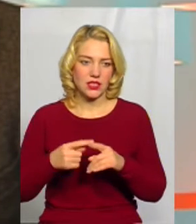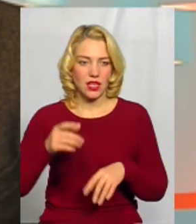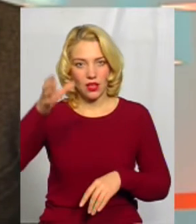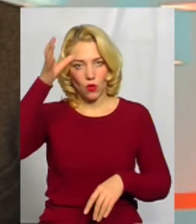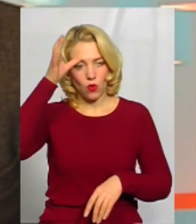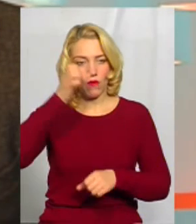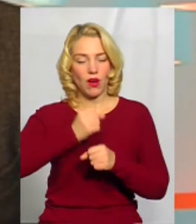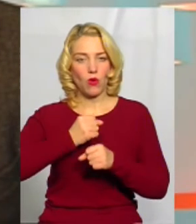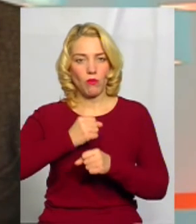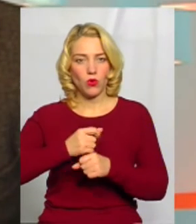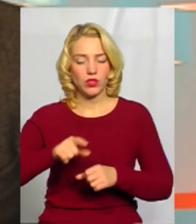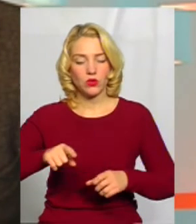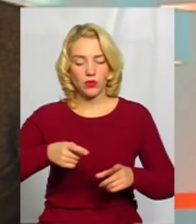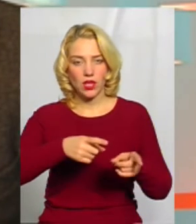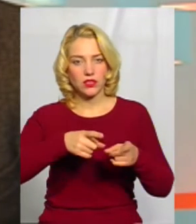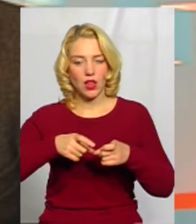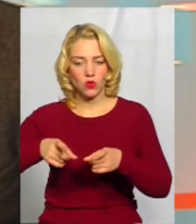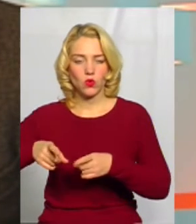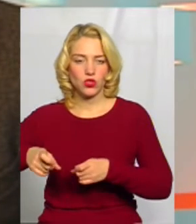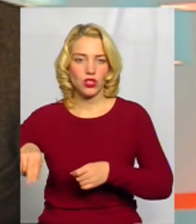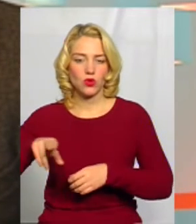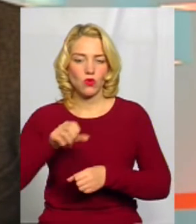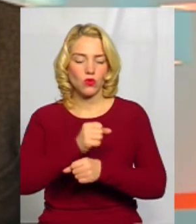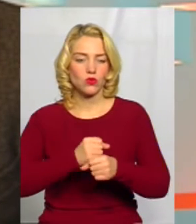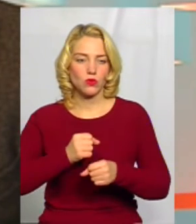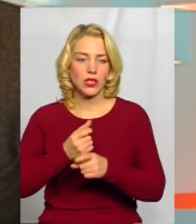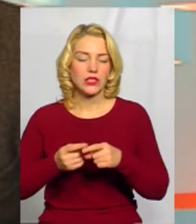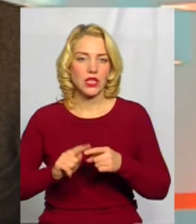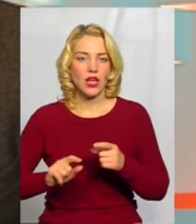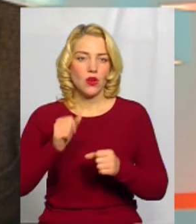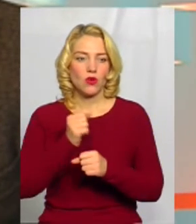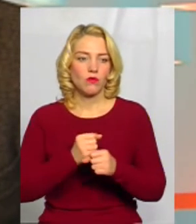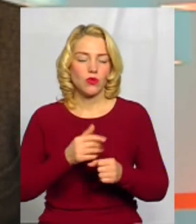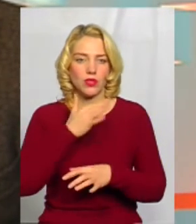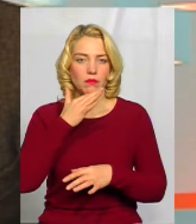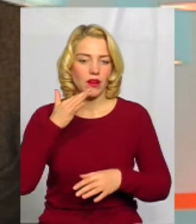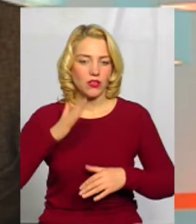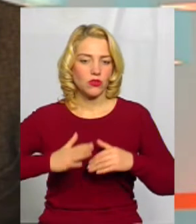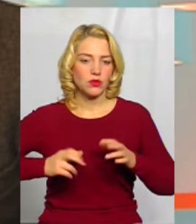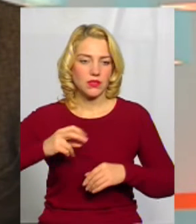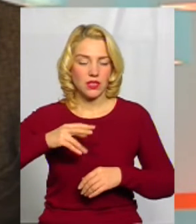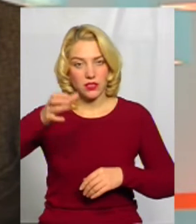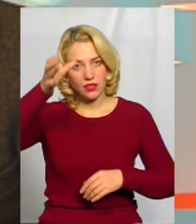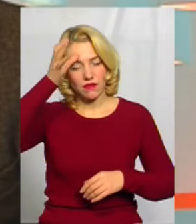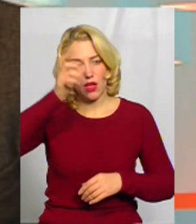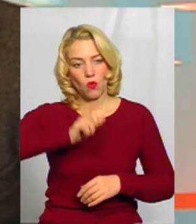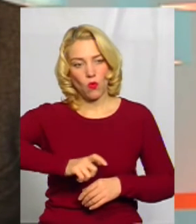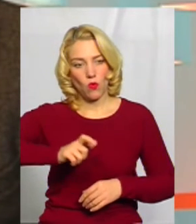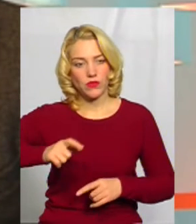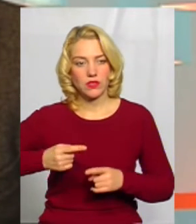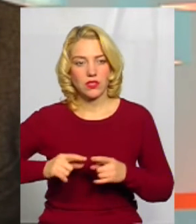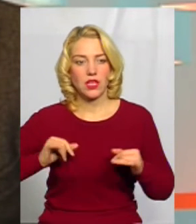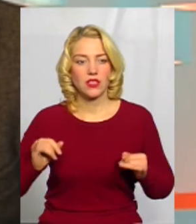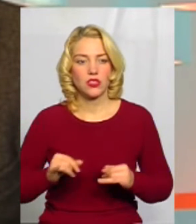робота. І туди залучені до розробки цієї роботи дуже багато спеціалістів, науковців. Це